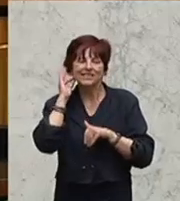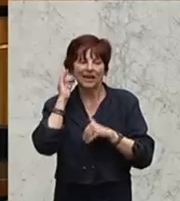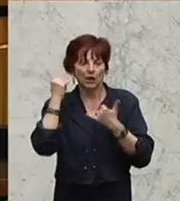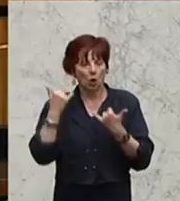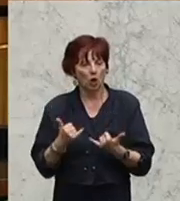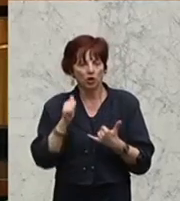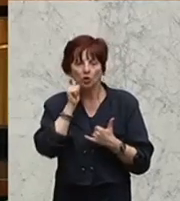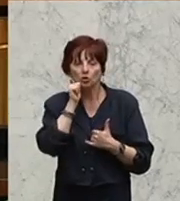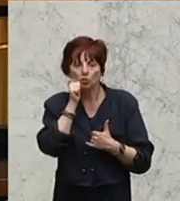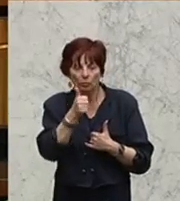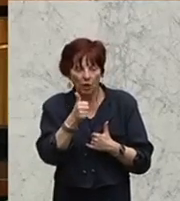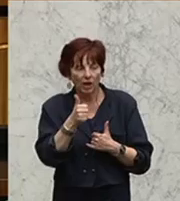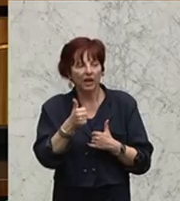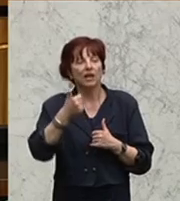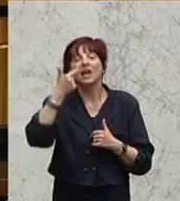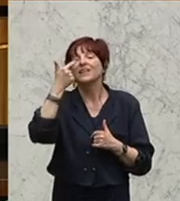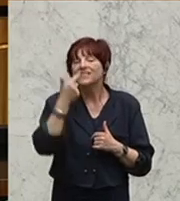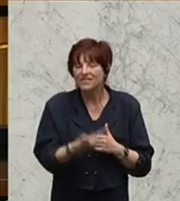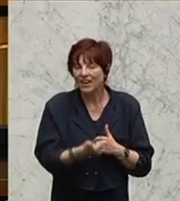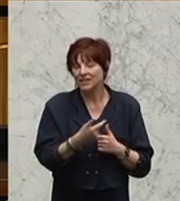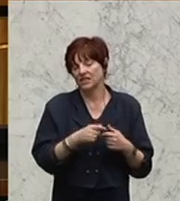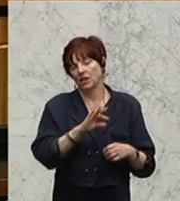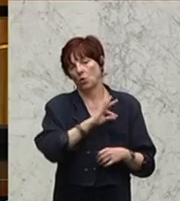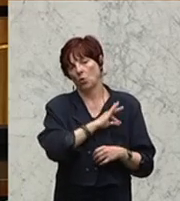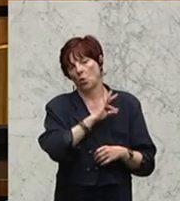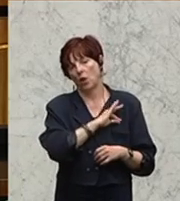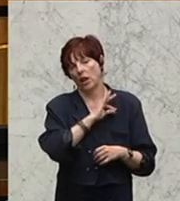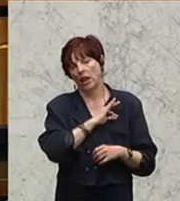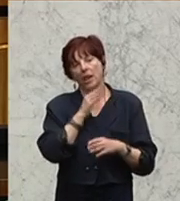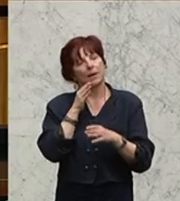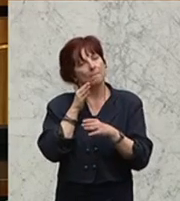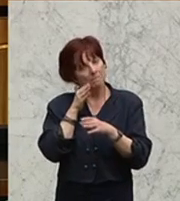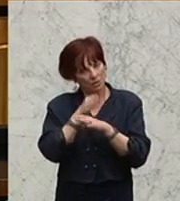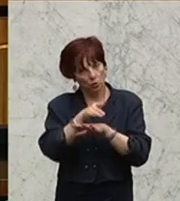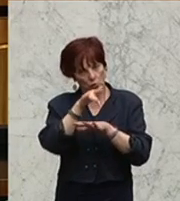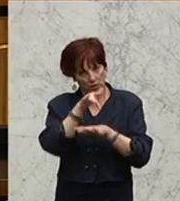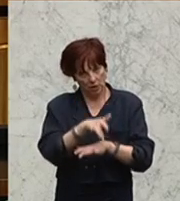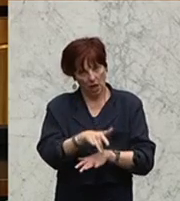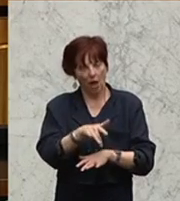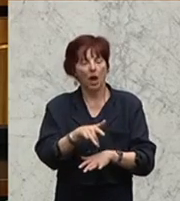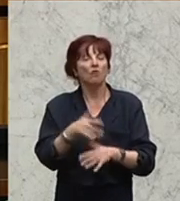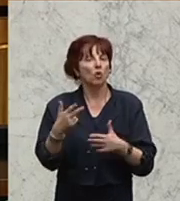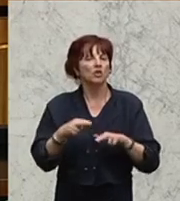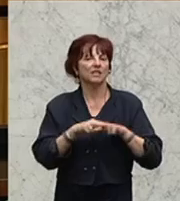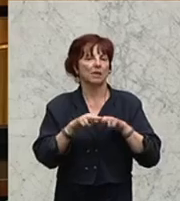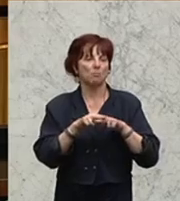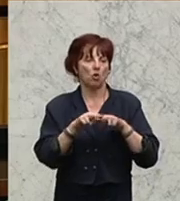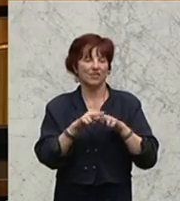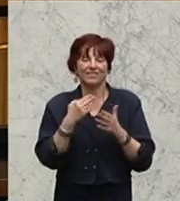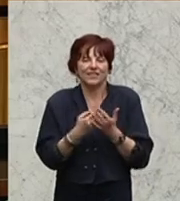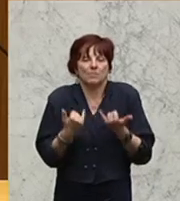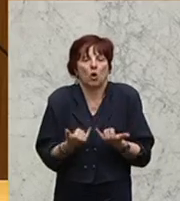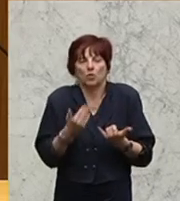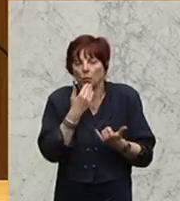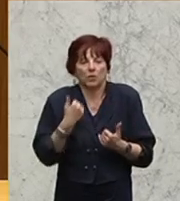zusammen mit 20 Amtskollegen, die sie zu Gast hat in St. Pölten, deshalb kann sie heute nicht hier sein,